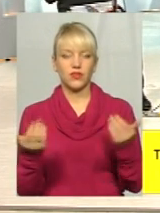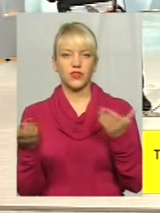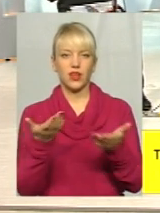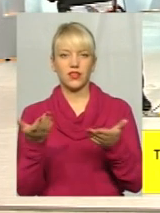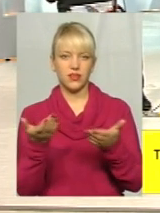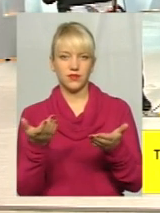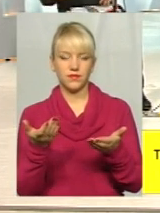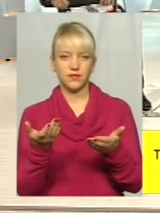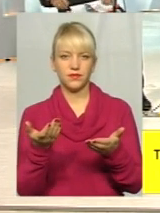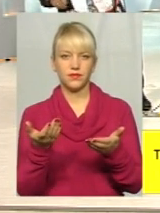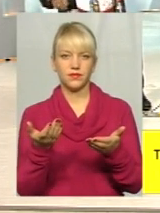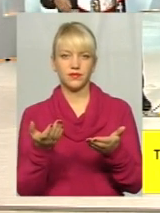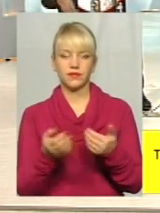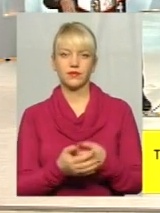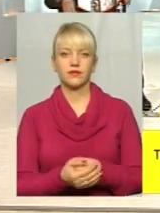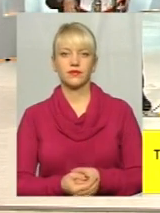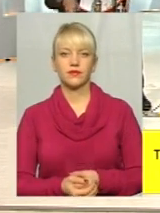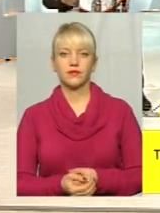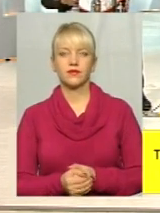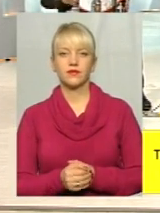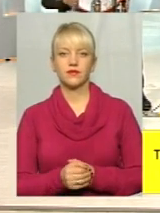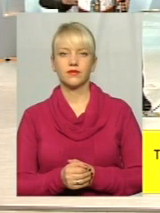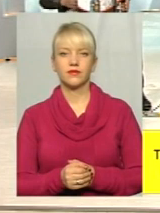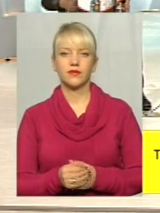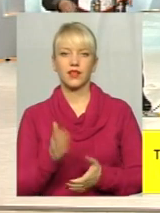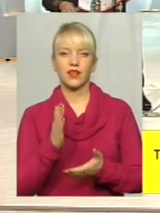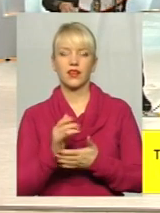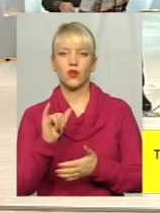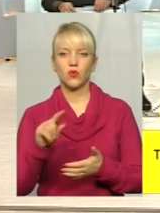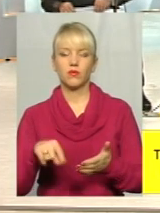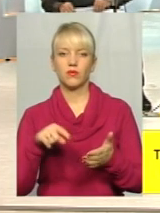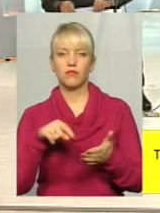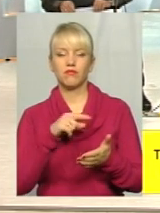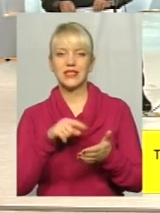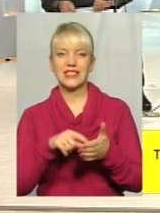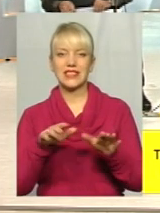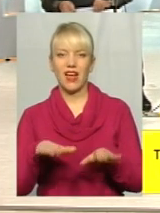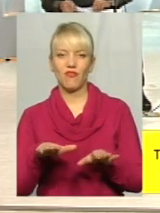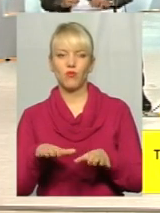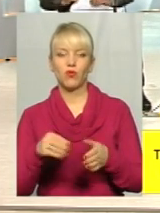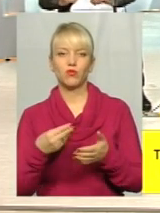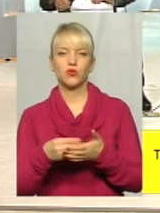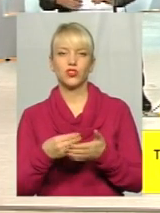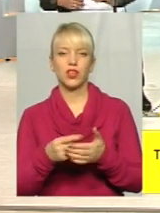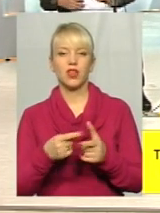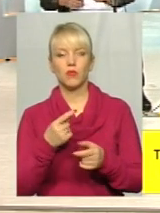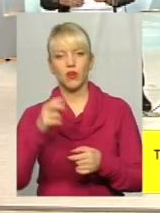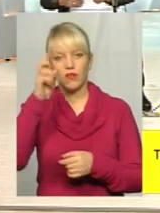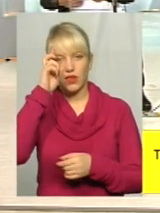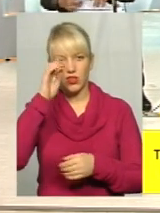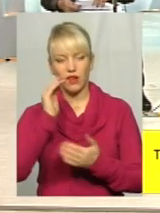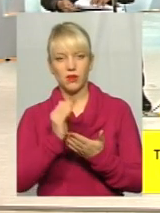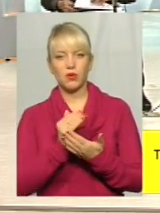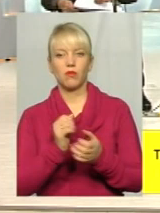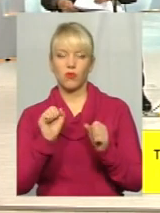є в місцевому бюджеті, чи можливо в державній програмі. Чи